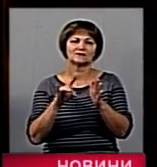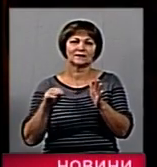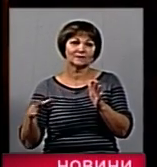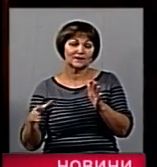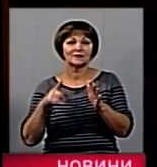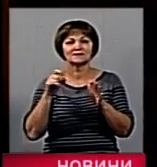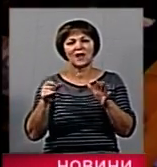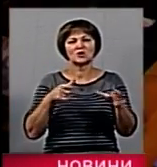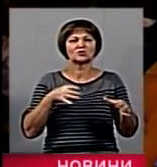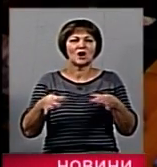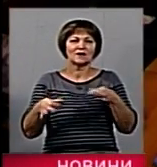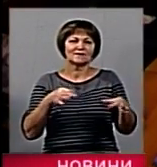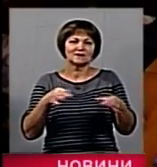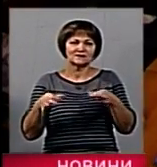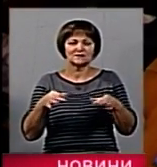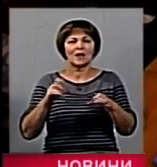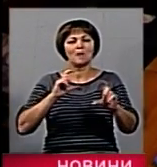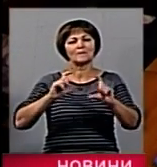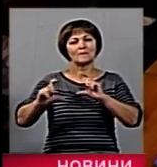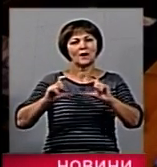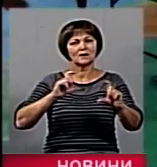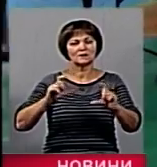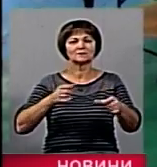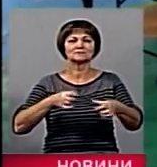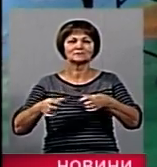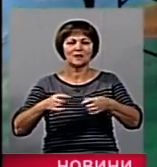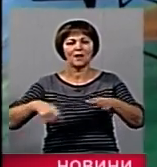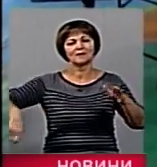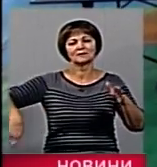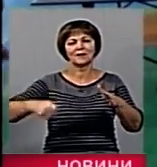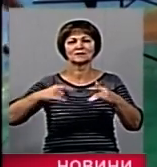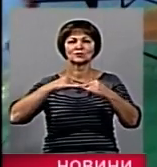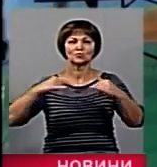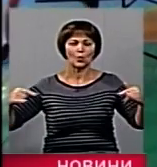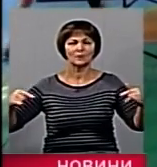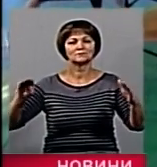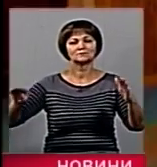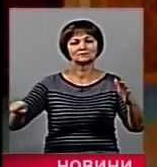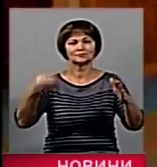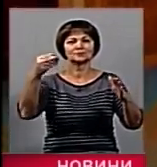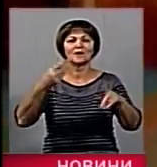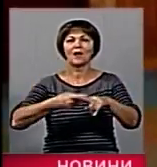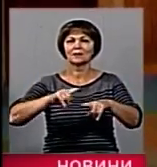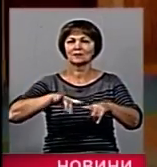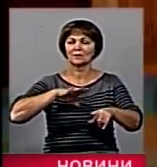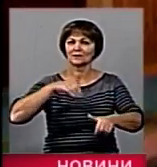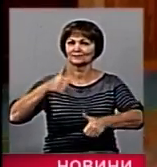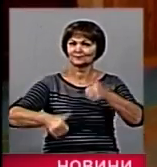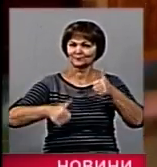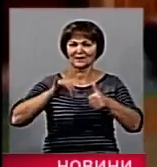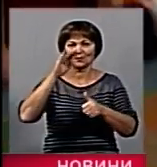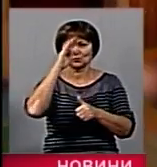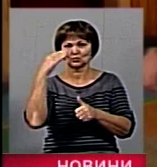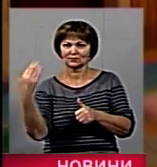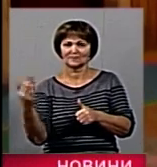шахівницями, в баталіях з шашок, а також за тенісними столами змалися фіналісти районних змагань як чоловіки, так і жінки.